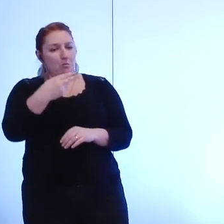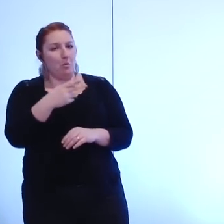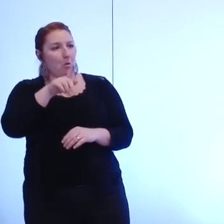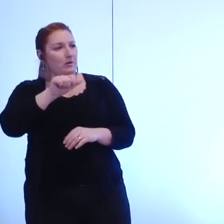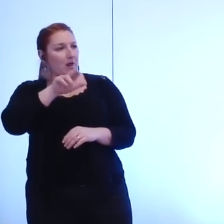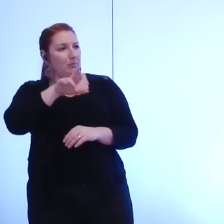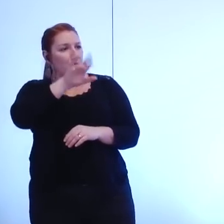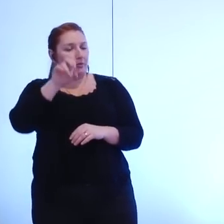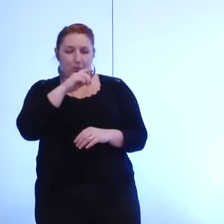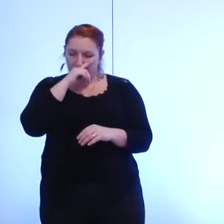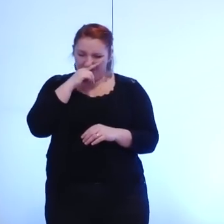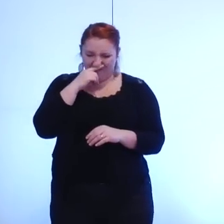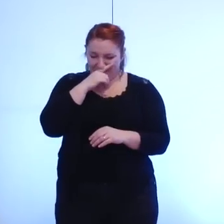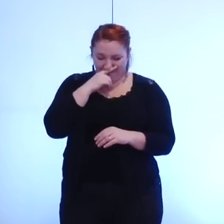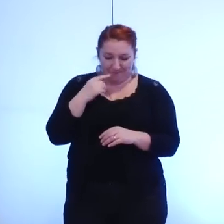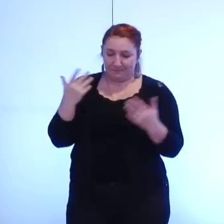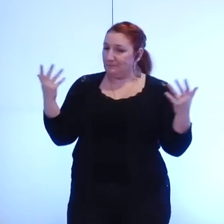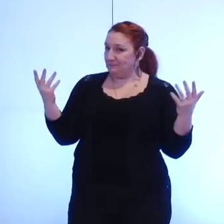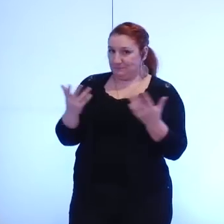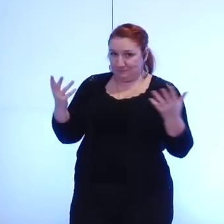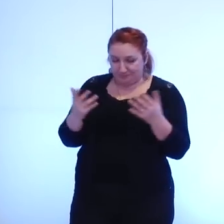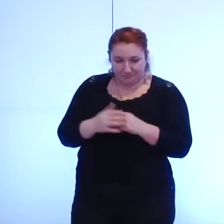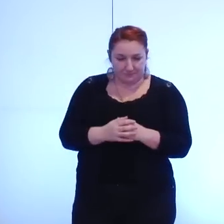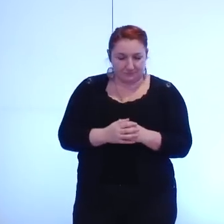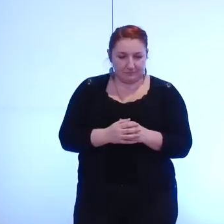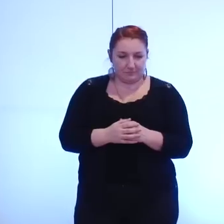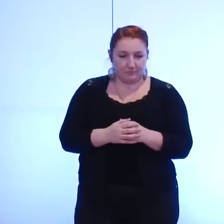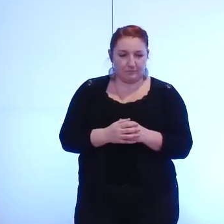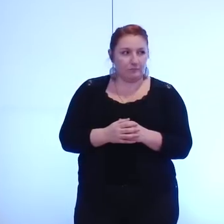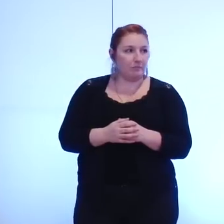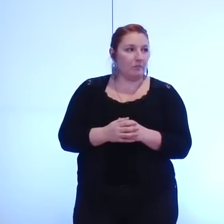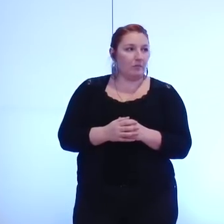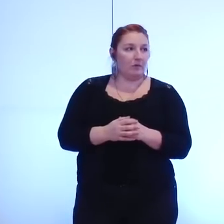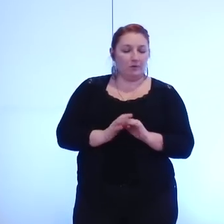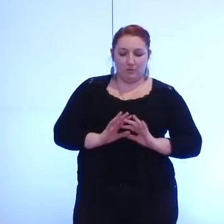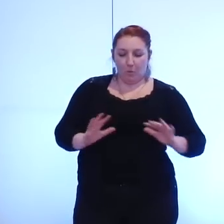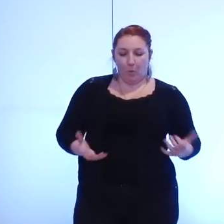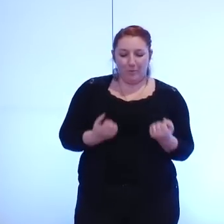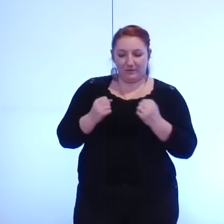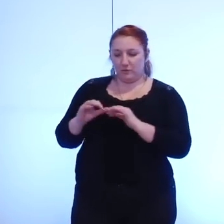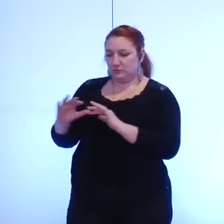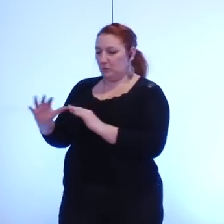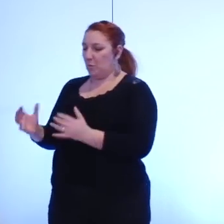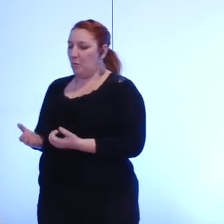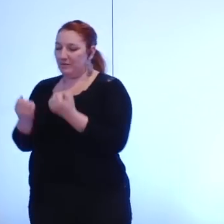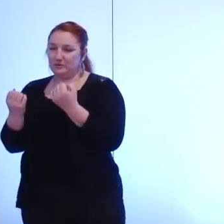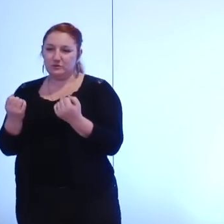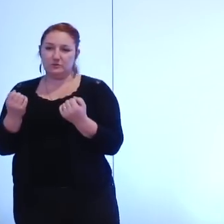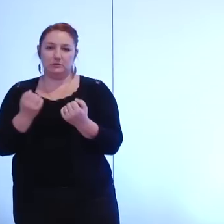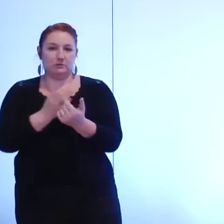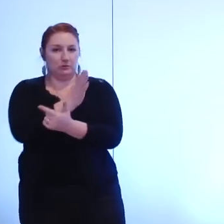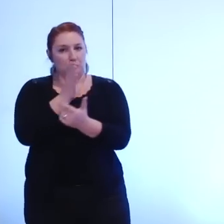il s'agit donc de transférer au vu des deux compétences sur lesquelles le conseil communautaire a déjà